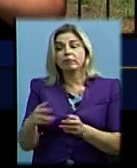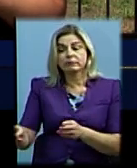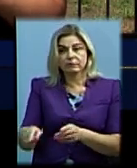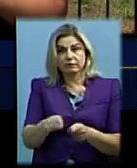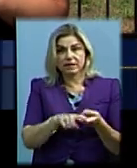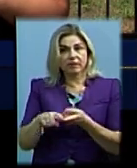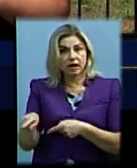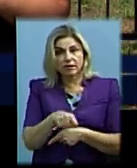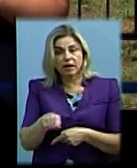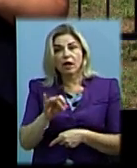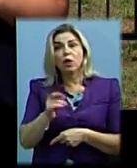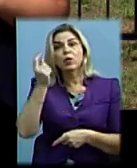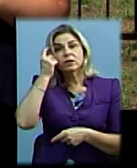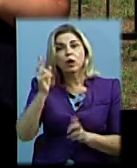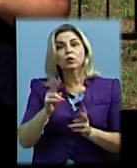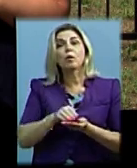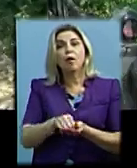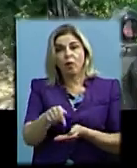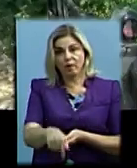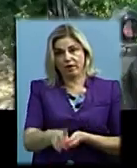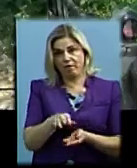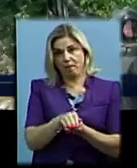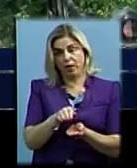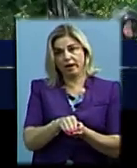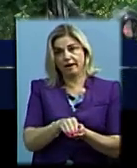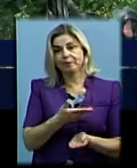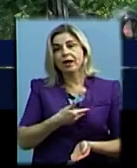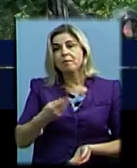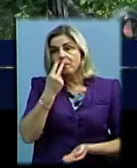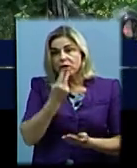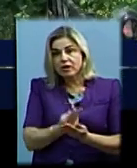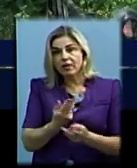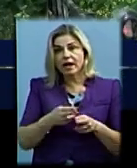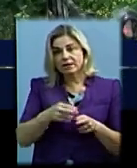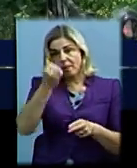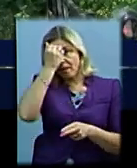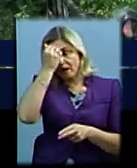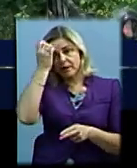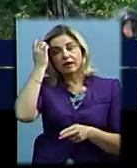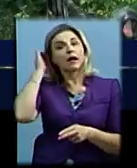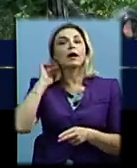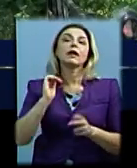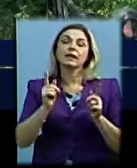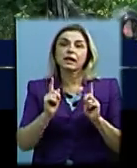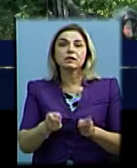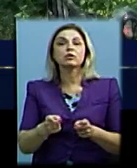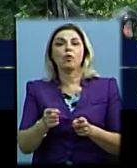Дізнались ми і хто похований в цій могилі. Ми подивилися на цей пам'ятник, дійсно